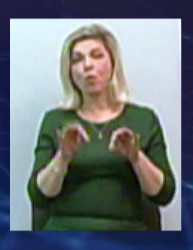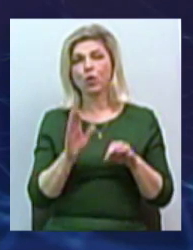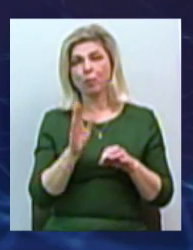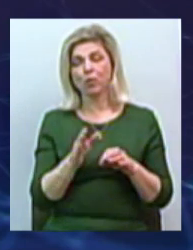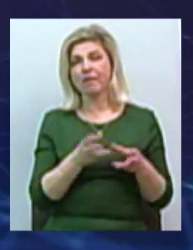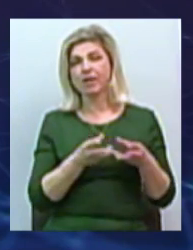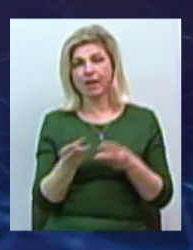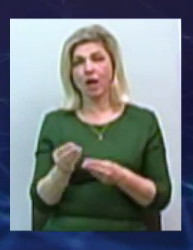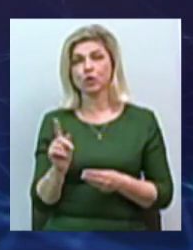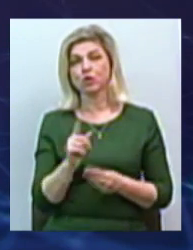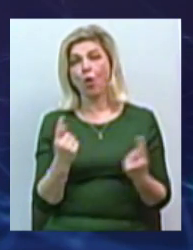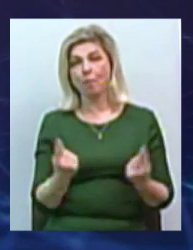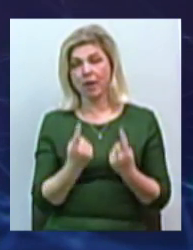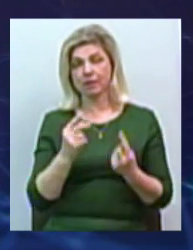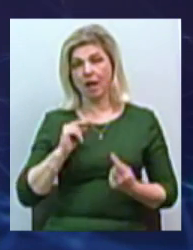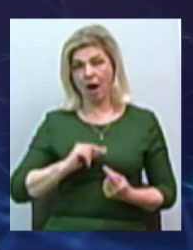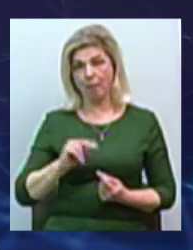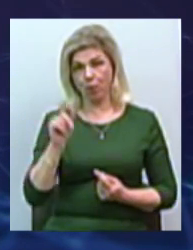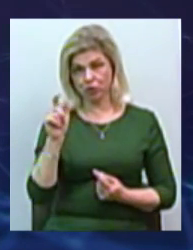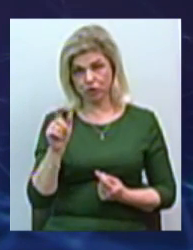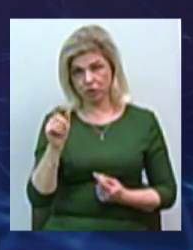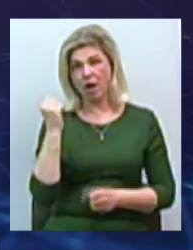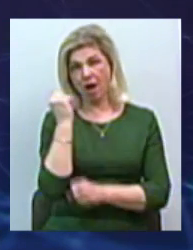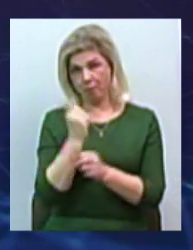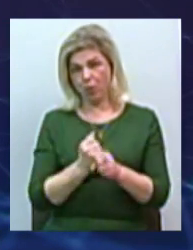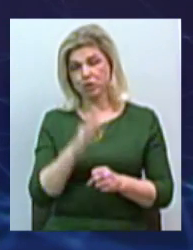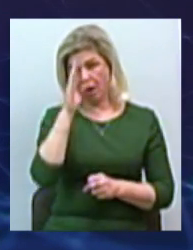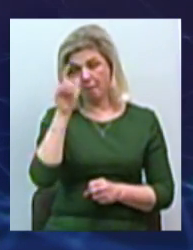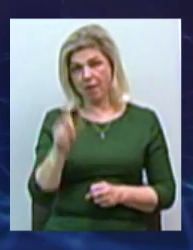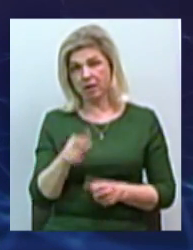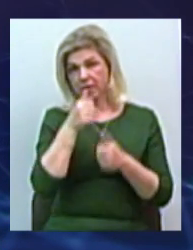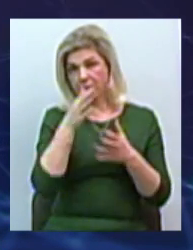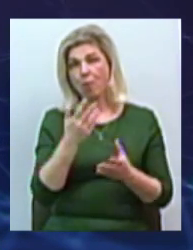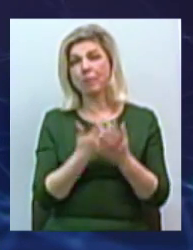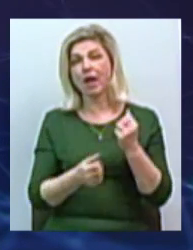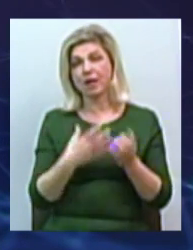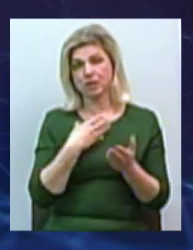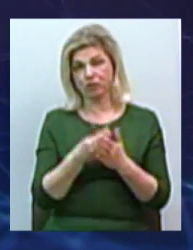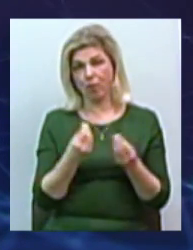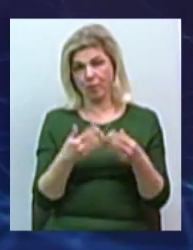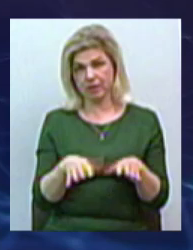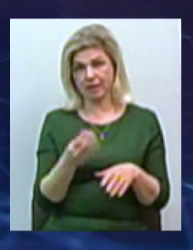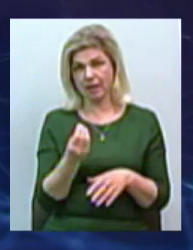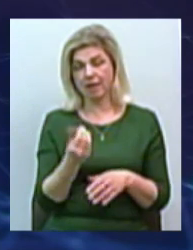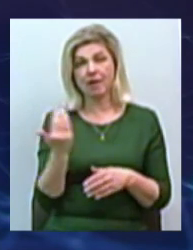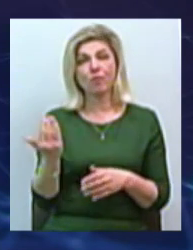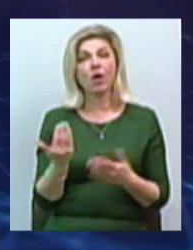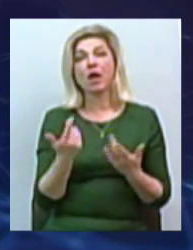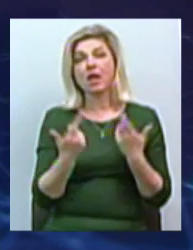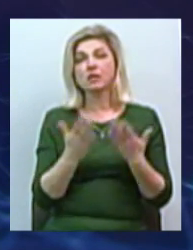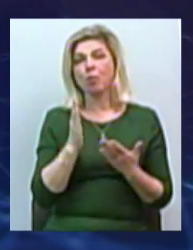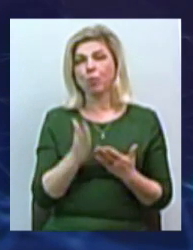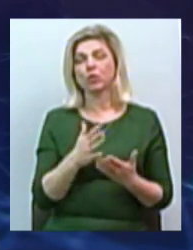обикновений рабочий парень не зможе проіграти свої гроші, його буде негде, якщо буде працювати